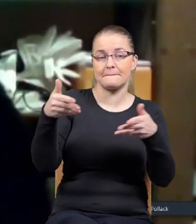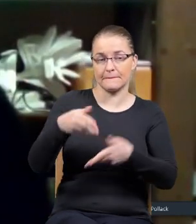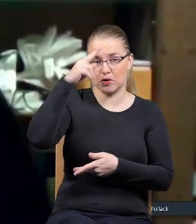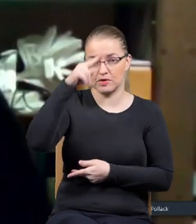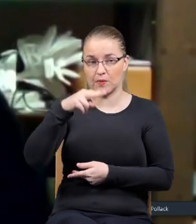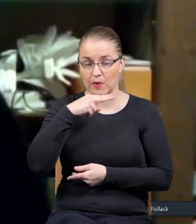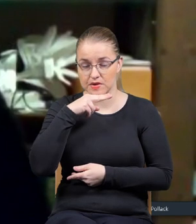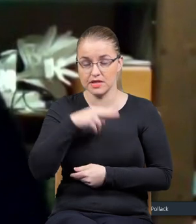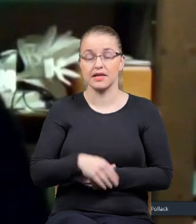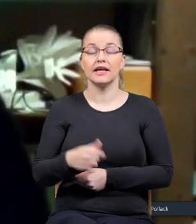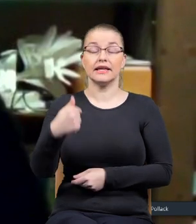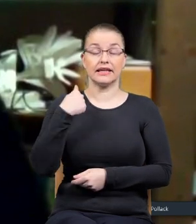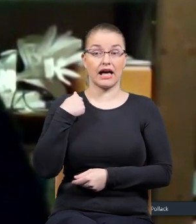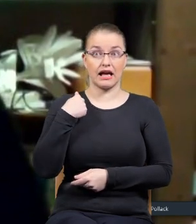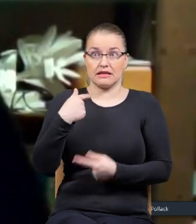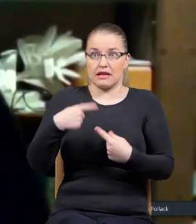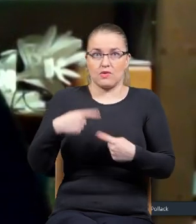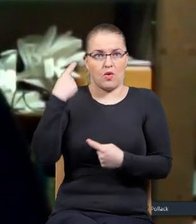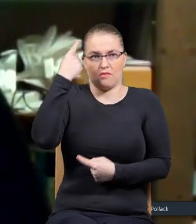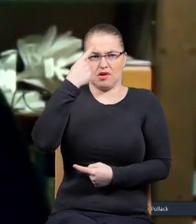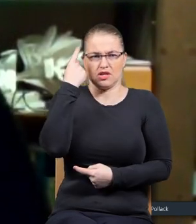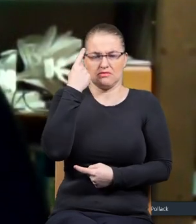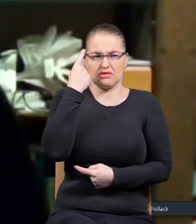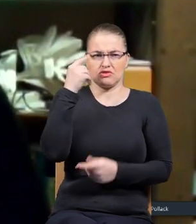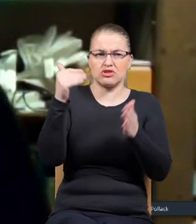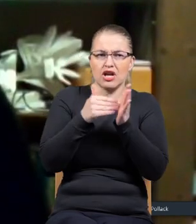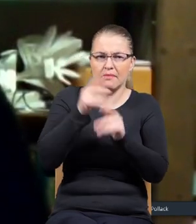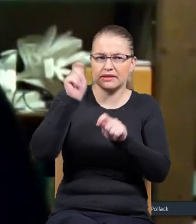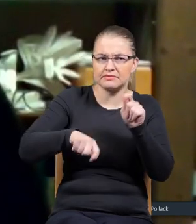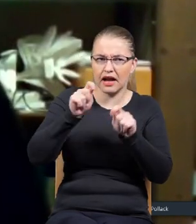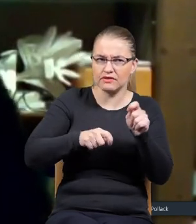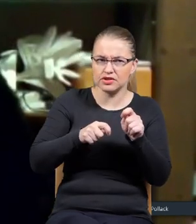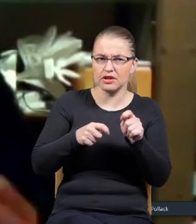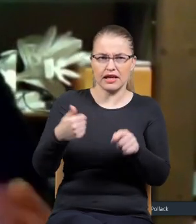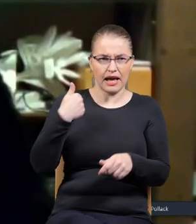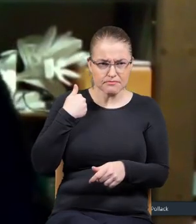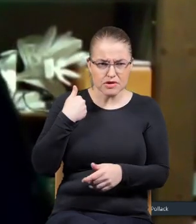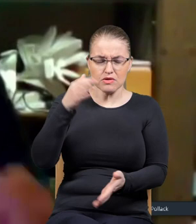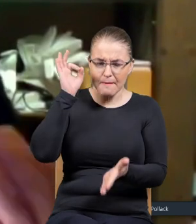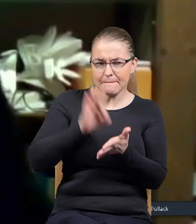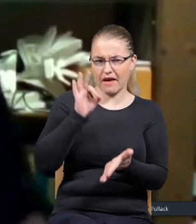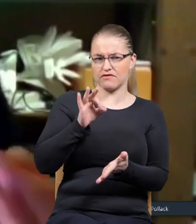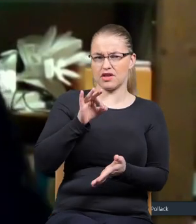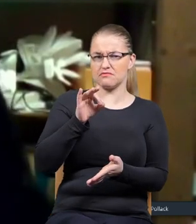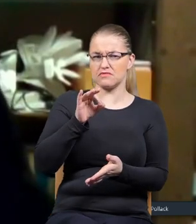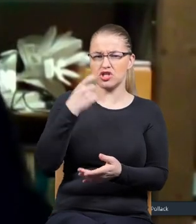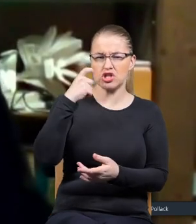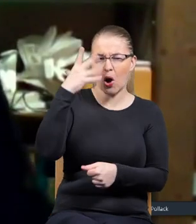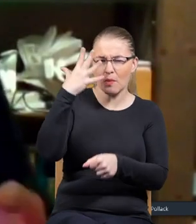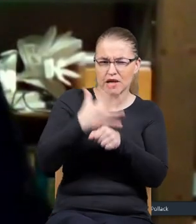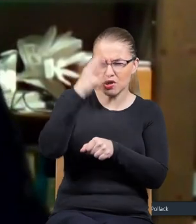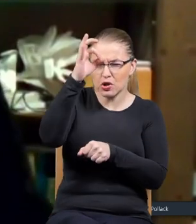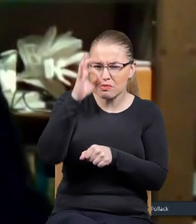I ja po prostu wtedy nie myślałem o tym, że trzeba to sprawdzić, bo byłem taki pewien, 150